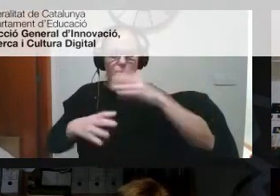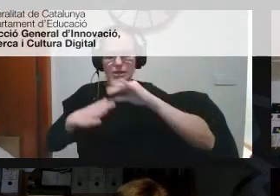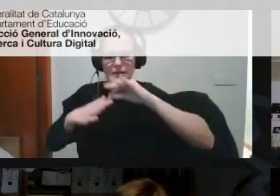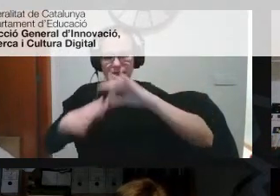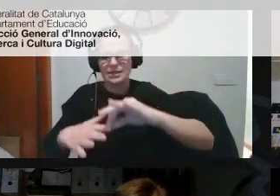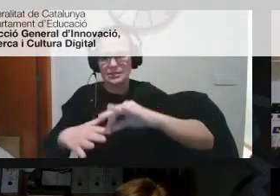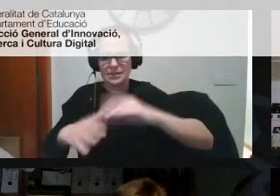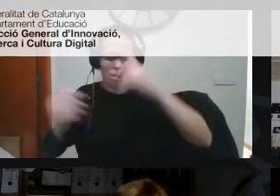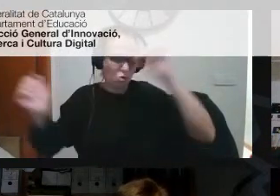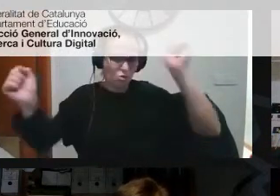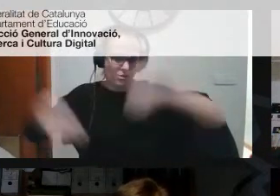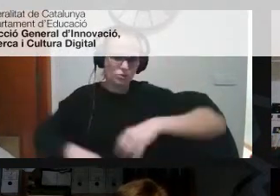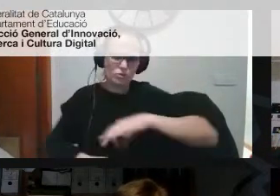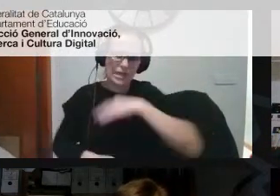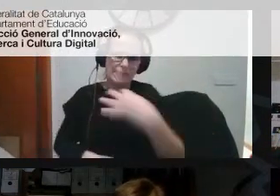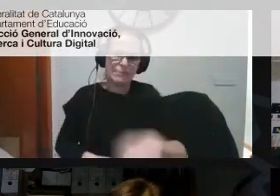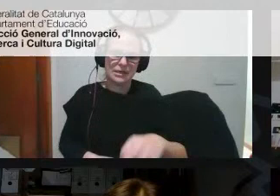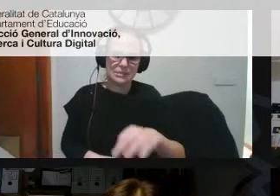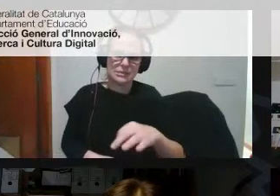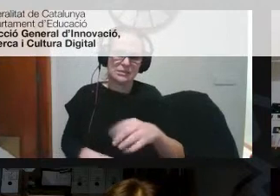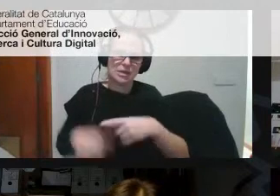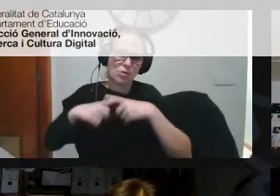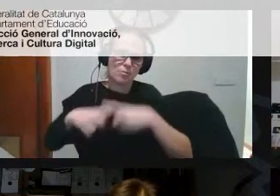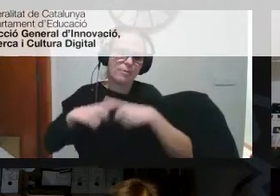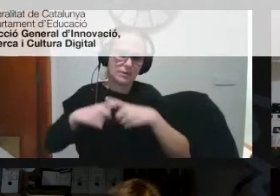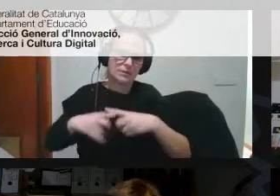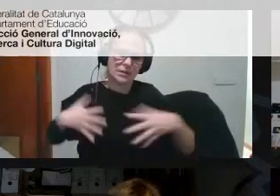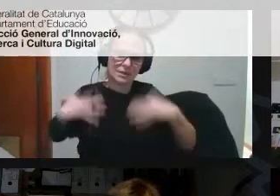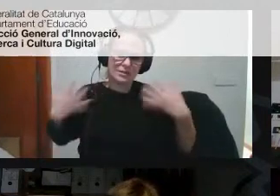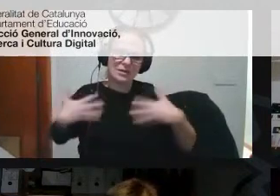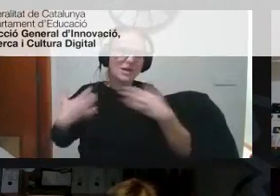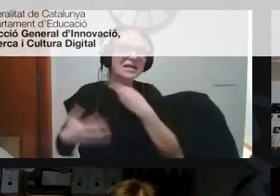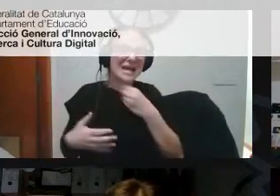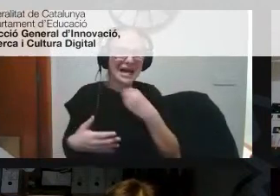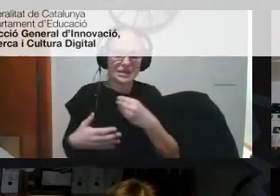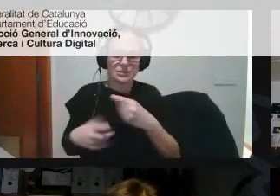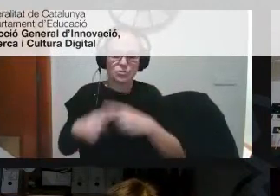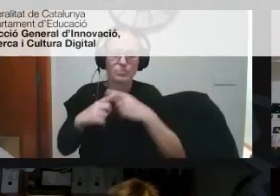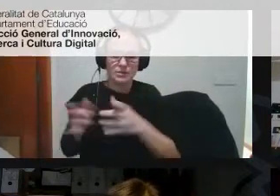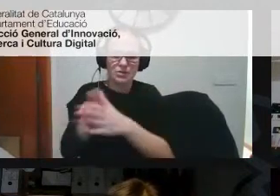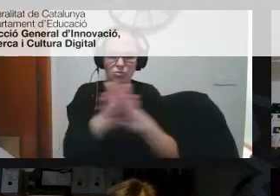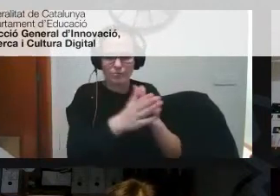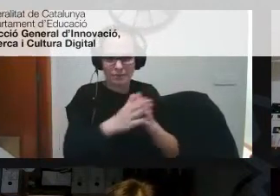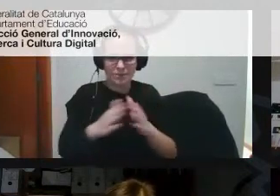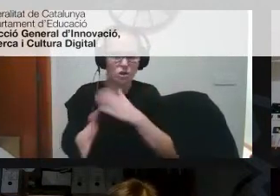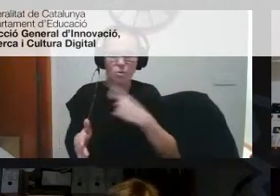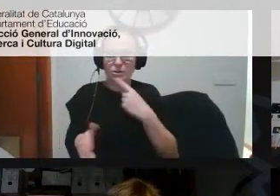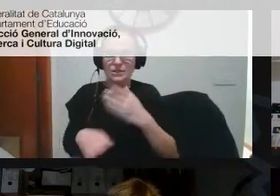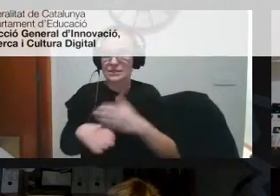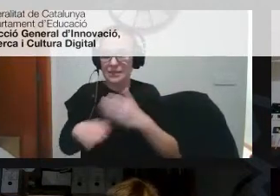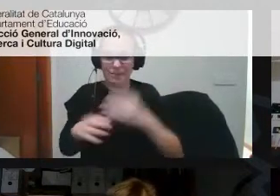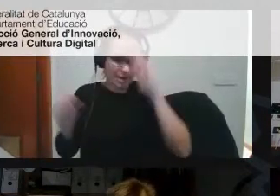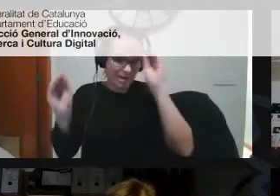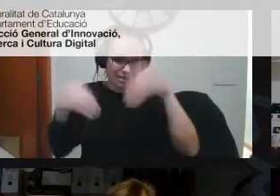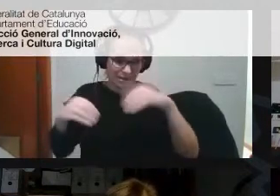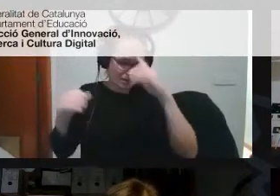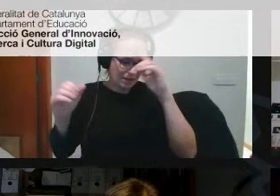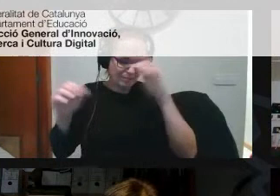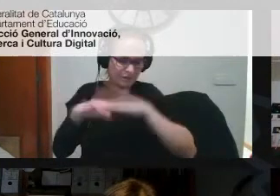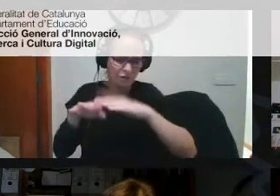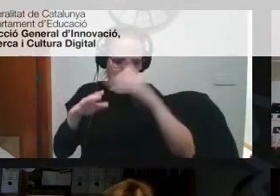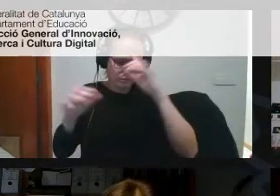convençut que sigui capaç de compartir el seu entusiasme i això no vol dir estar sempre d'acord amb tot sinó